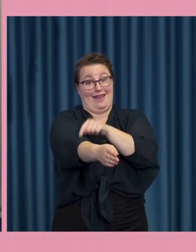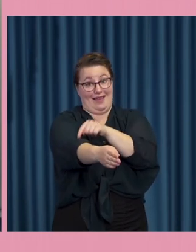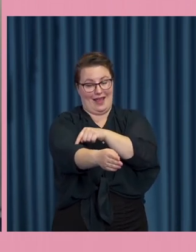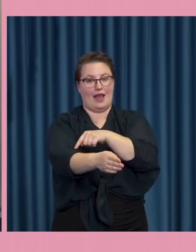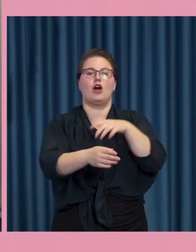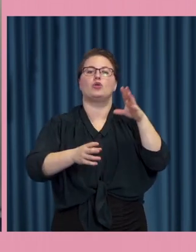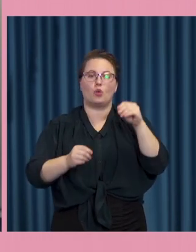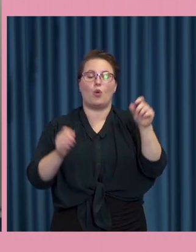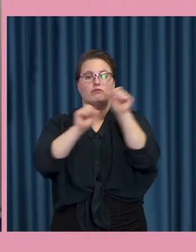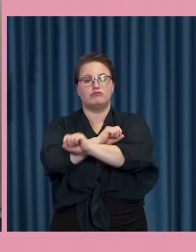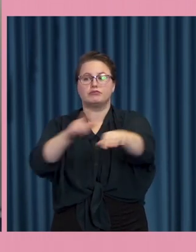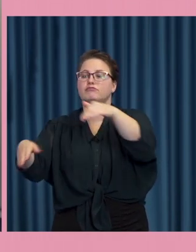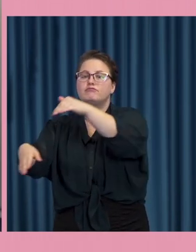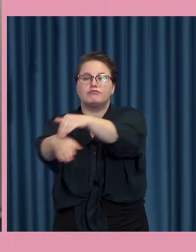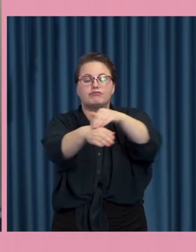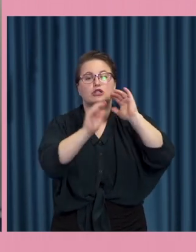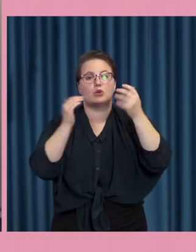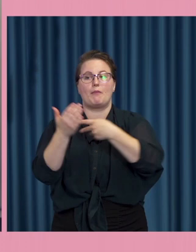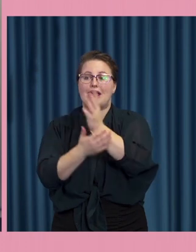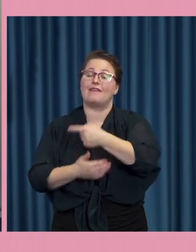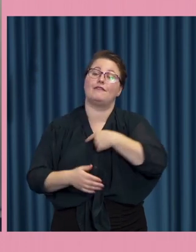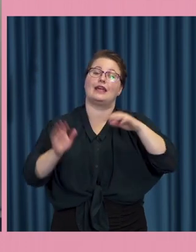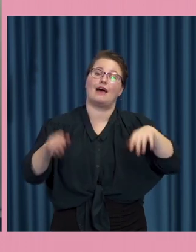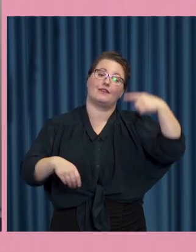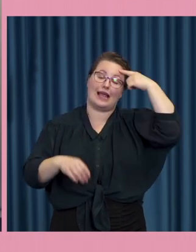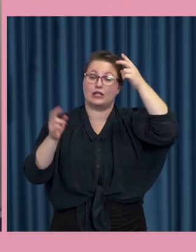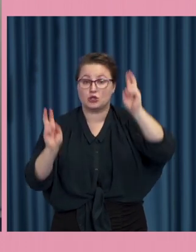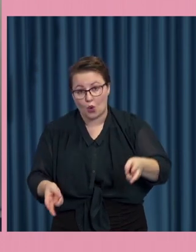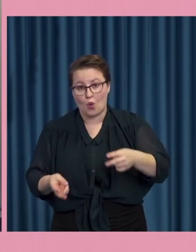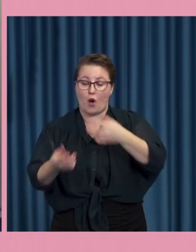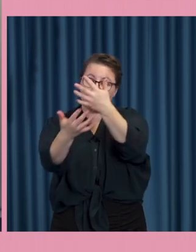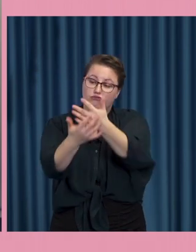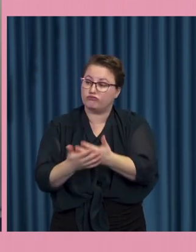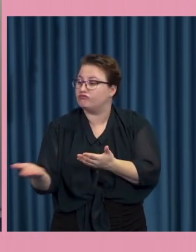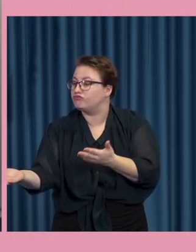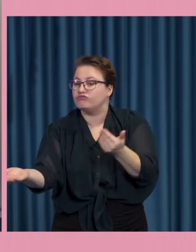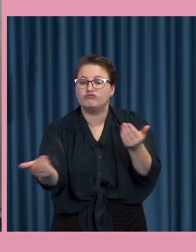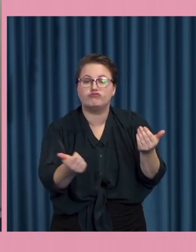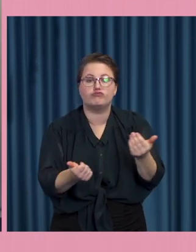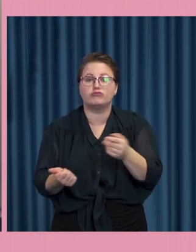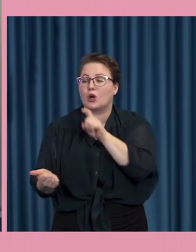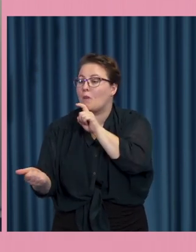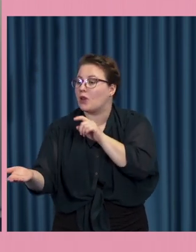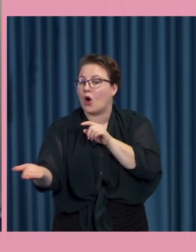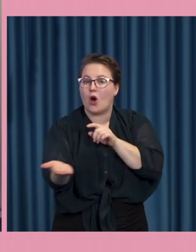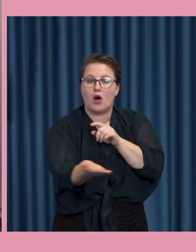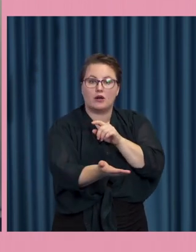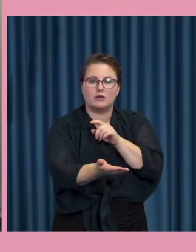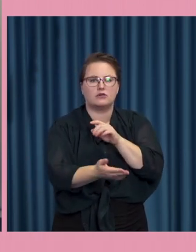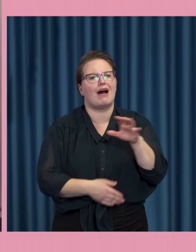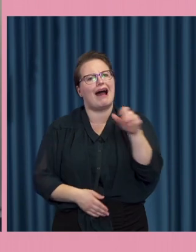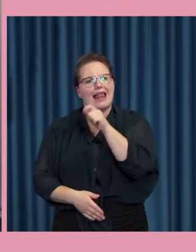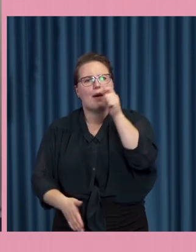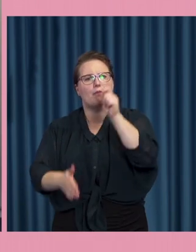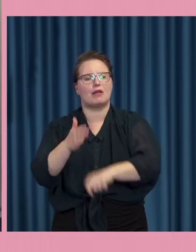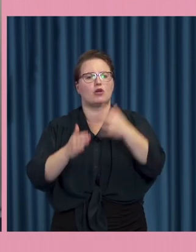går man ut på sociala medier och säger det här tänker vi lägga vad har ni för synpunkter och då kan alltså alla medborgare komma